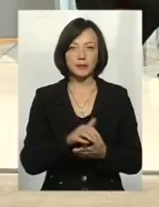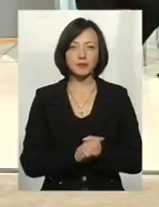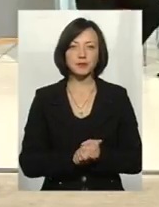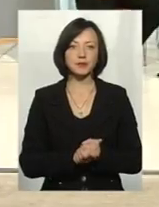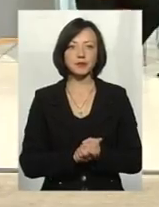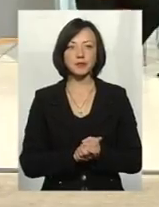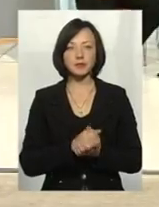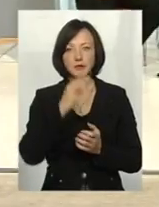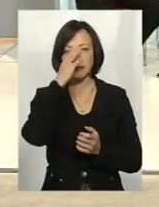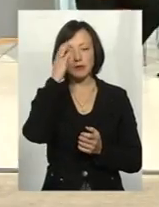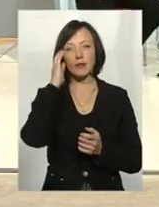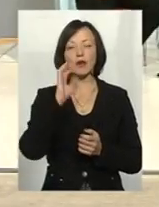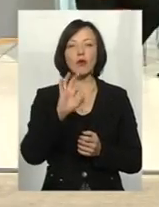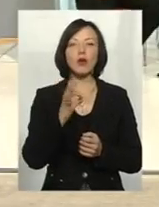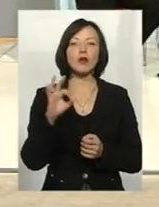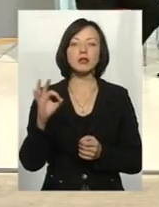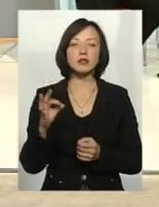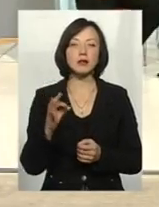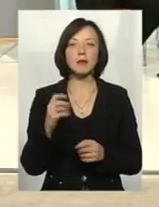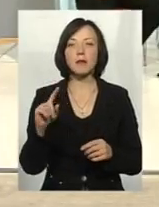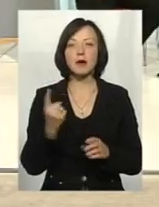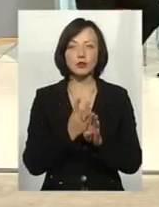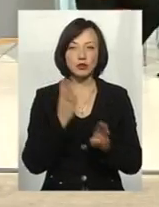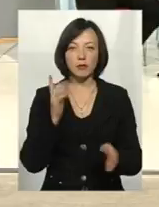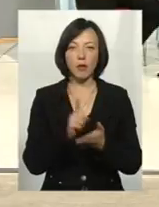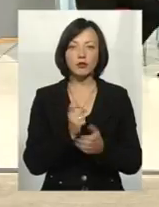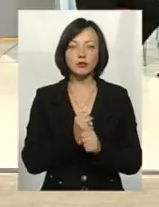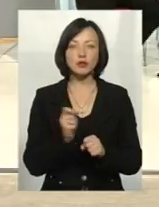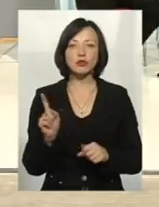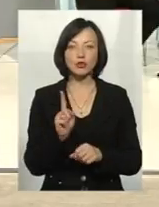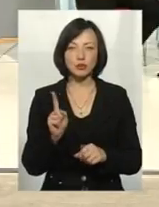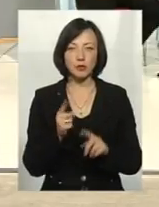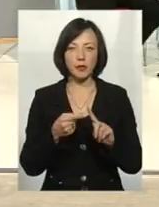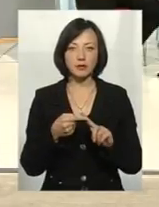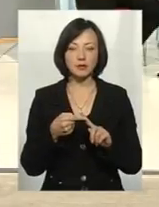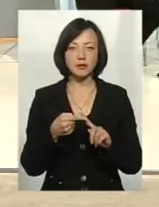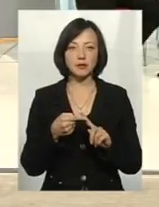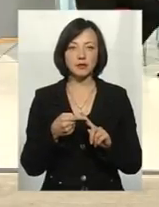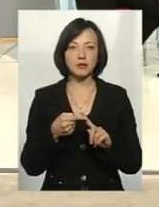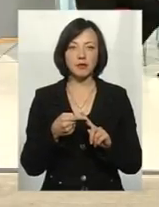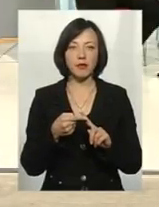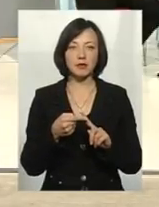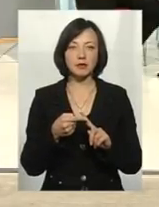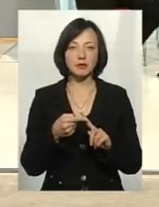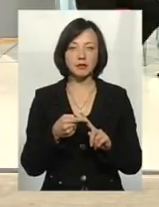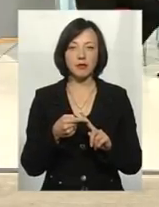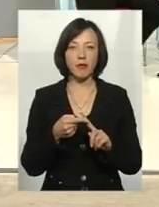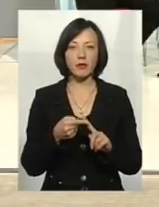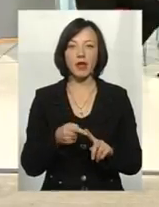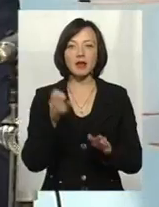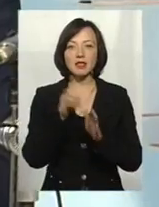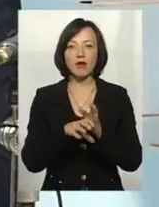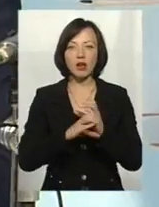Олексійовна, насамкність дуже коротко. Насамперед ми маємо зробити що? Відведення зливової каналізації,